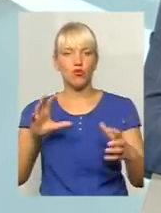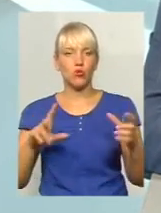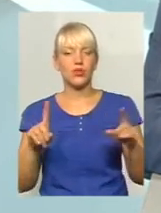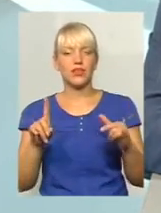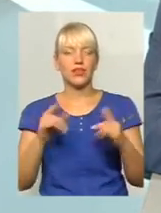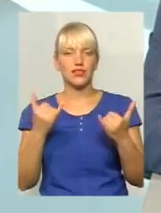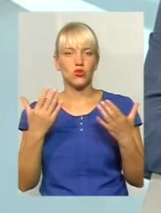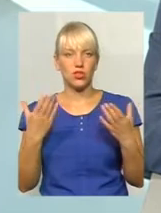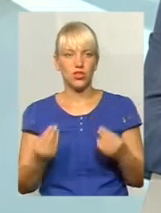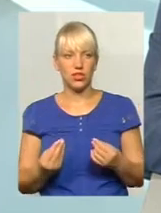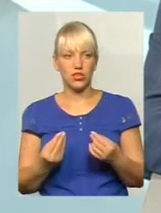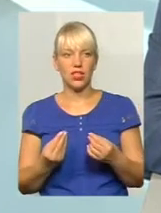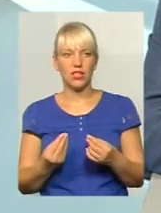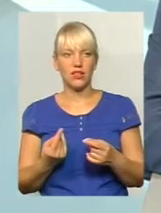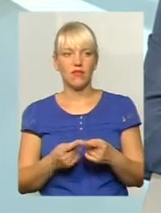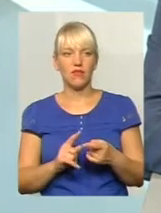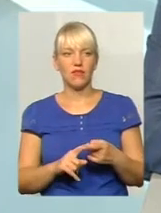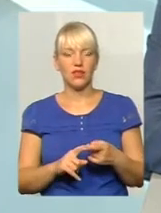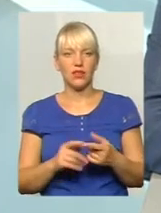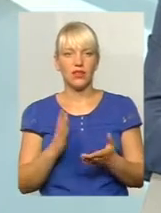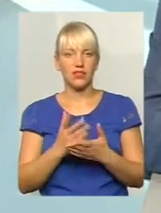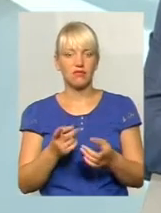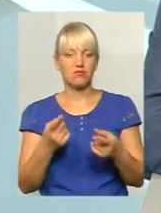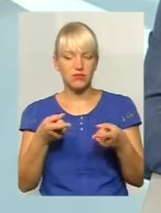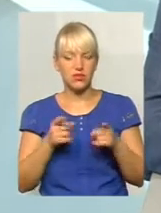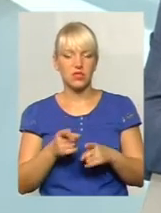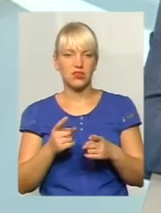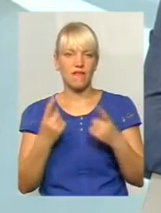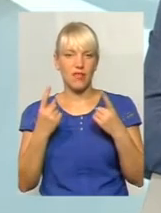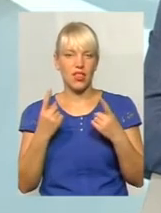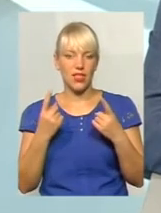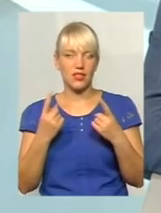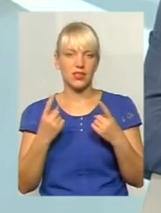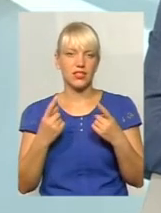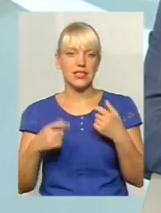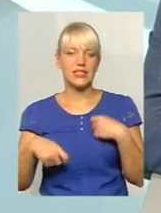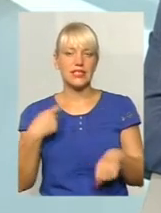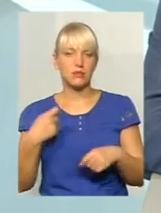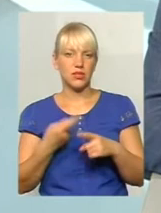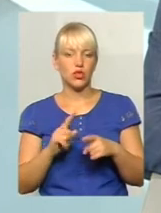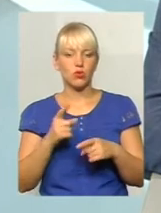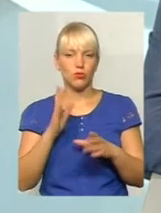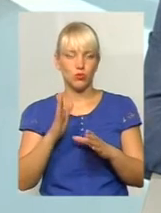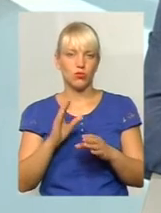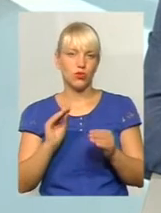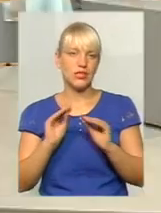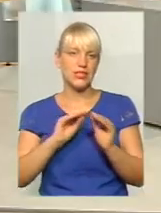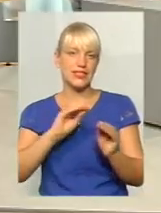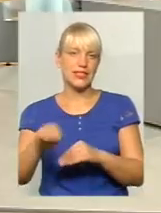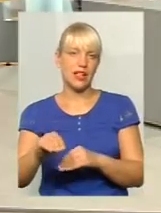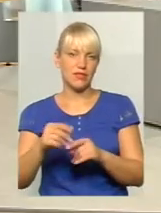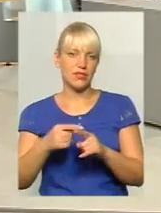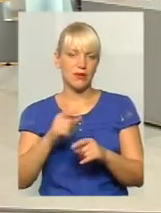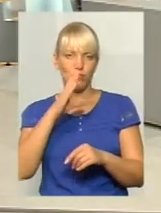їздить від підприємства, він дійсно дуже великі збитки. Ставимо спринтер і будемо наказувати. Здалося,